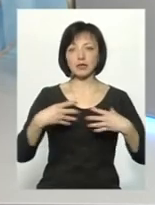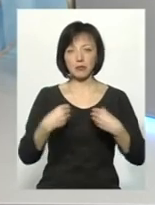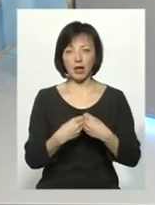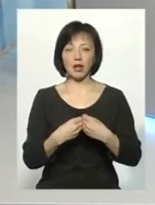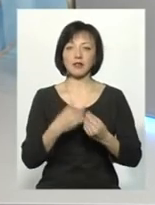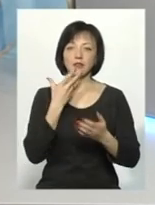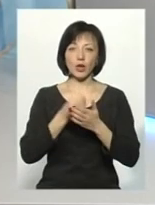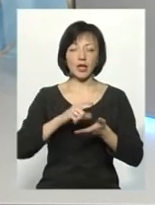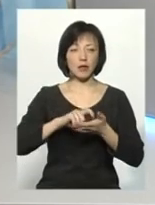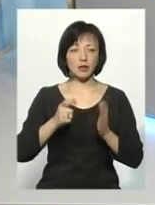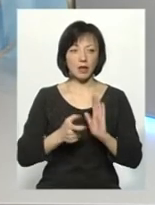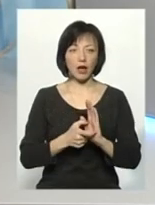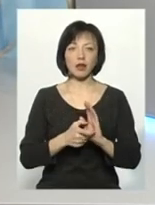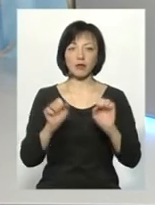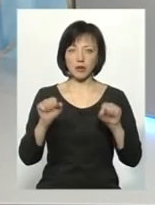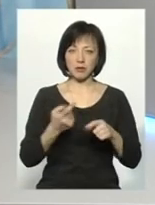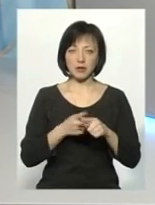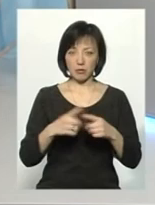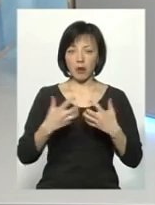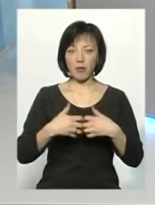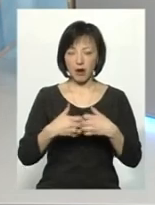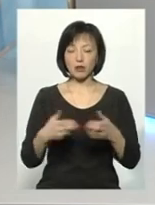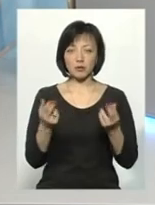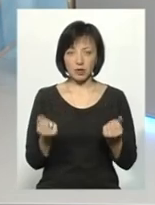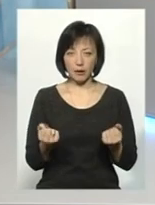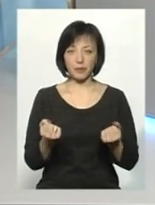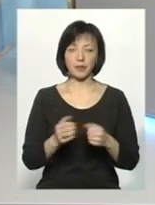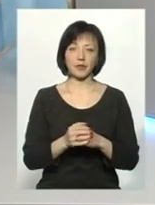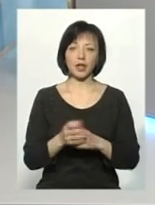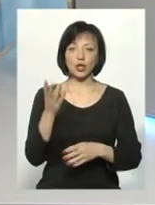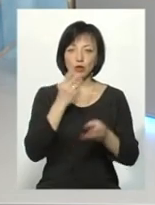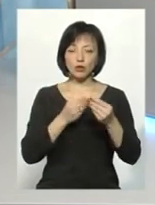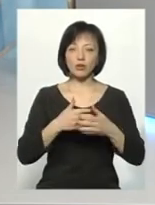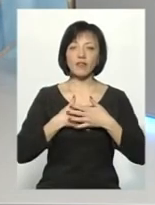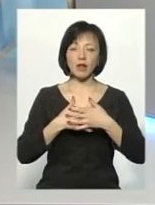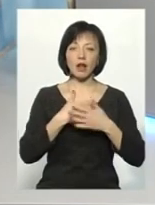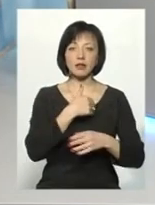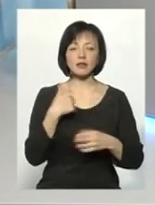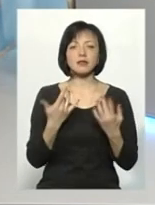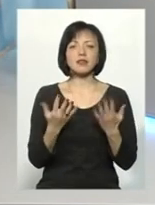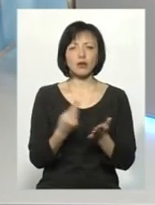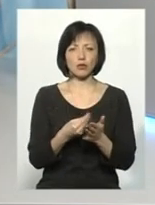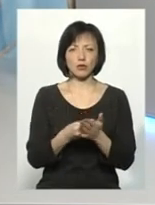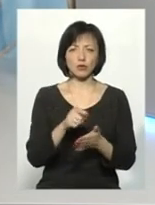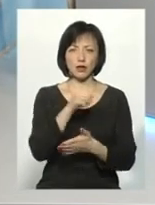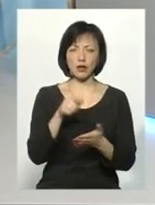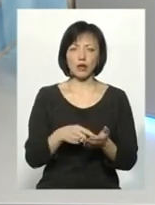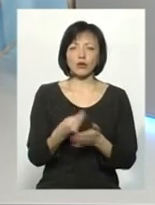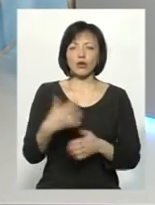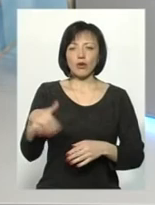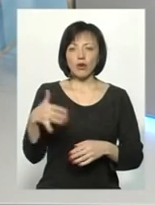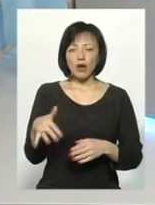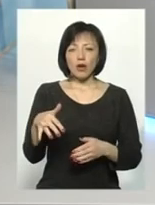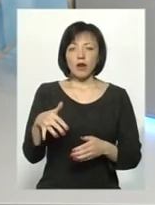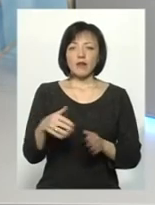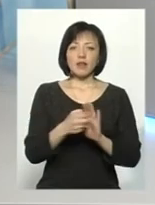і в своїй кімнаті вони були б... З цим апаратом, так. Штучною вентиляцією легенів. Скільки він коштує? Він дороговартісний. Він